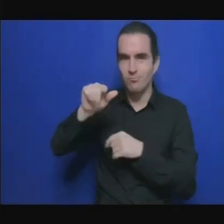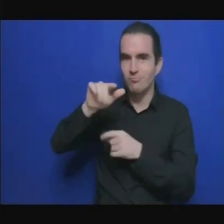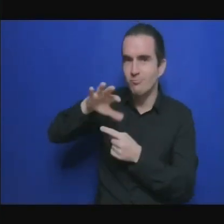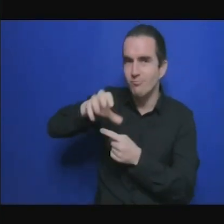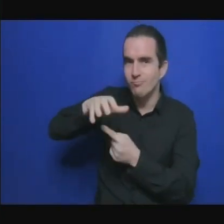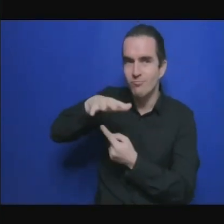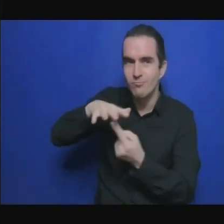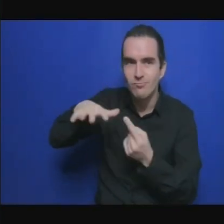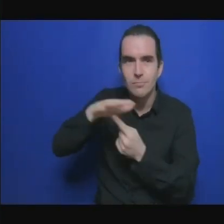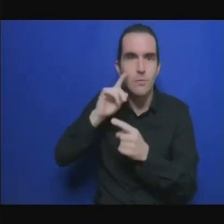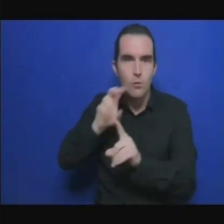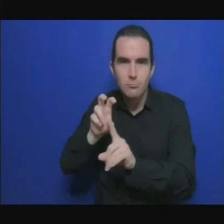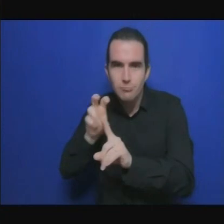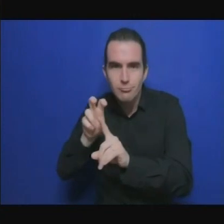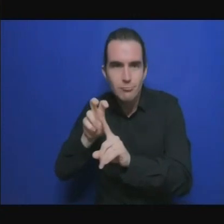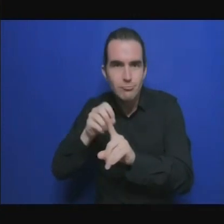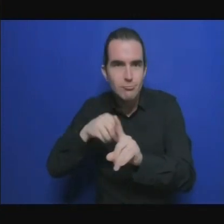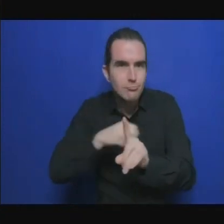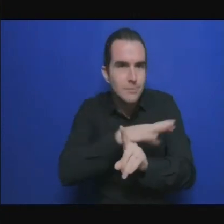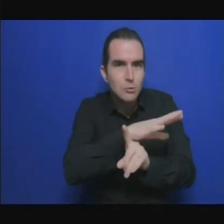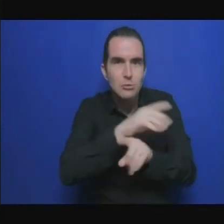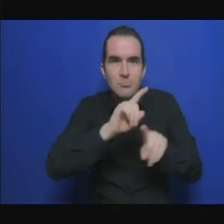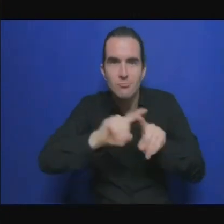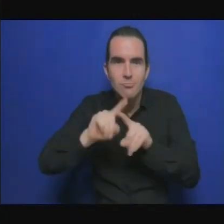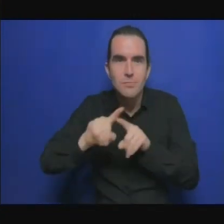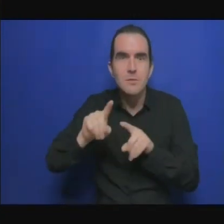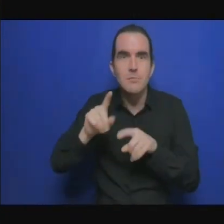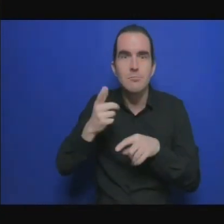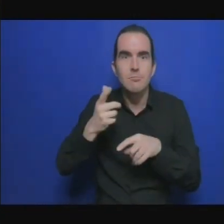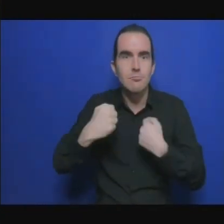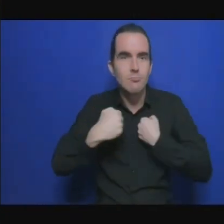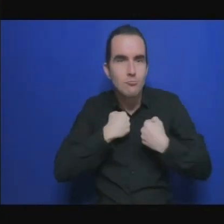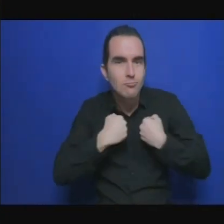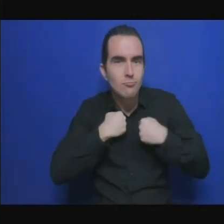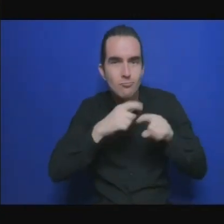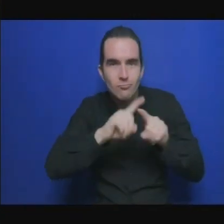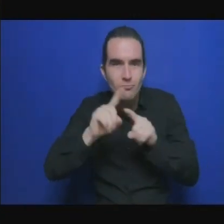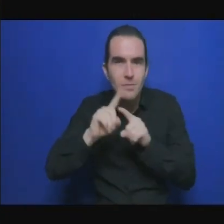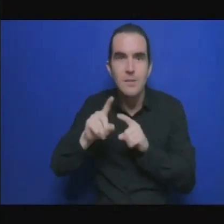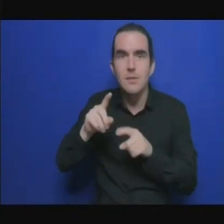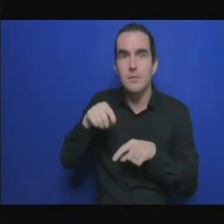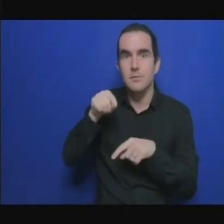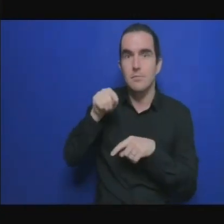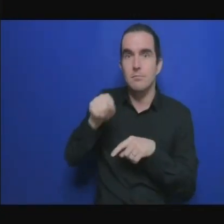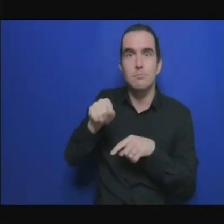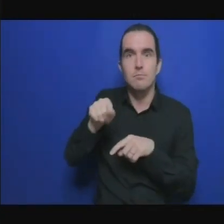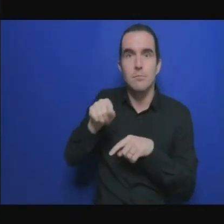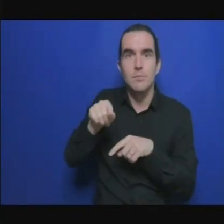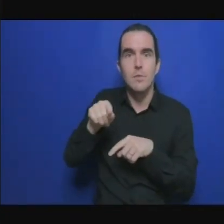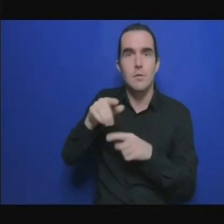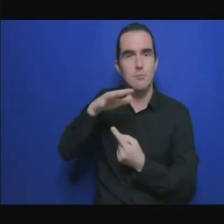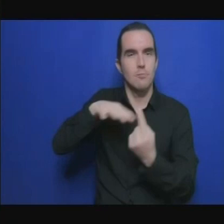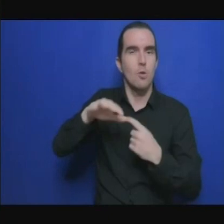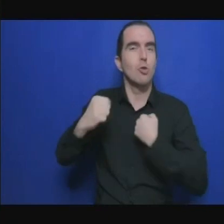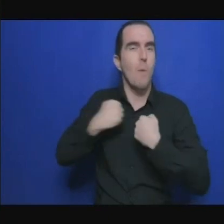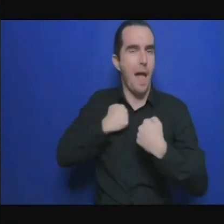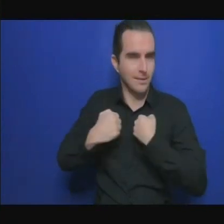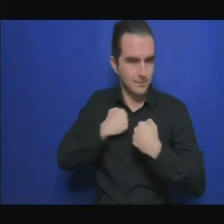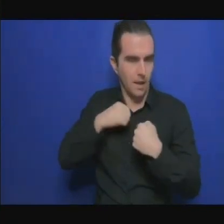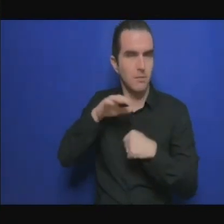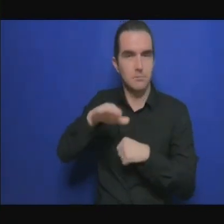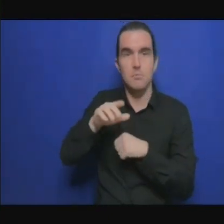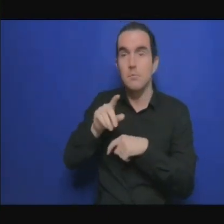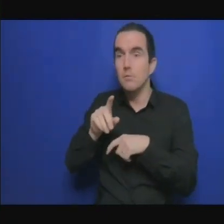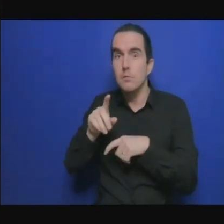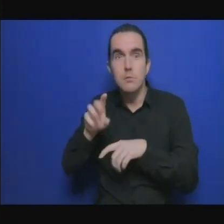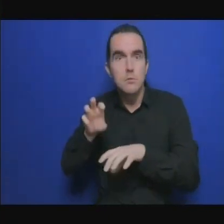Kondé, économiste, expert en stratégie et en développement durable. Nous comptons parmi nous également le Dr. Arona Diédu,